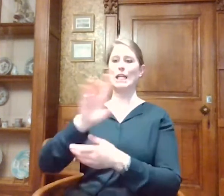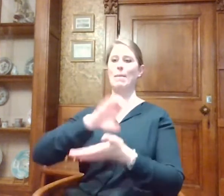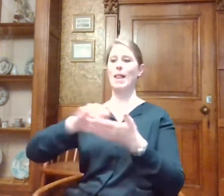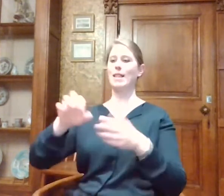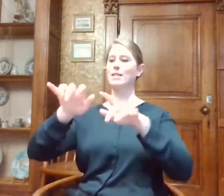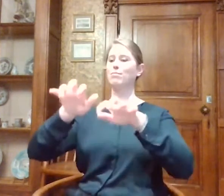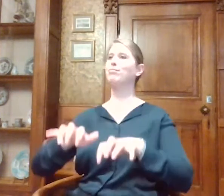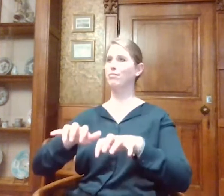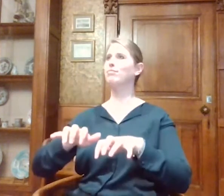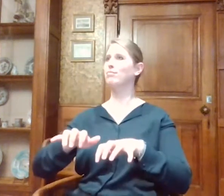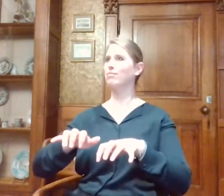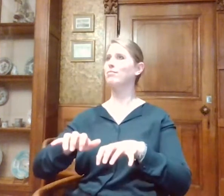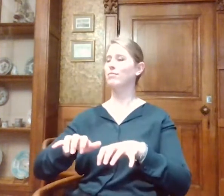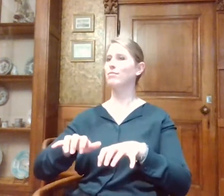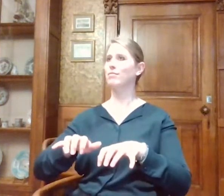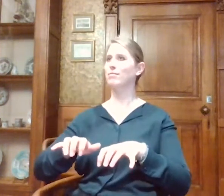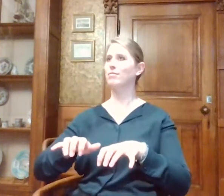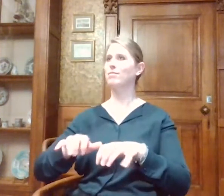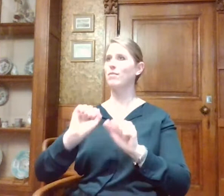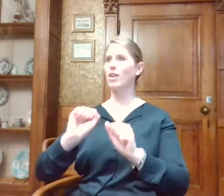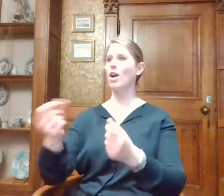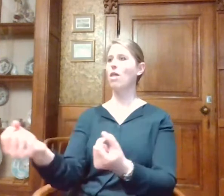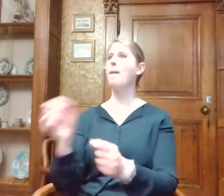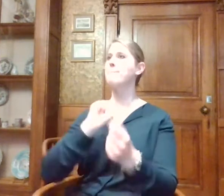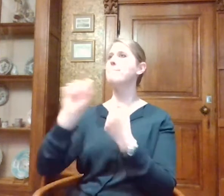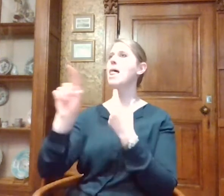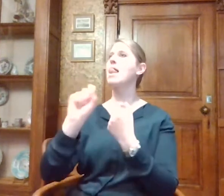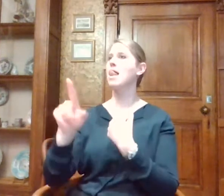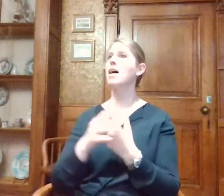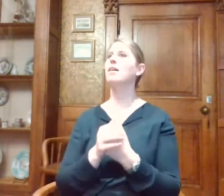dat die ook wel vrij aanspreekbaar zijn, vermoed ik.